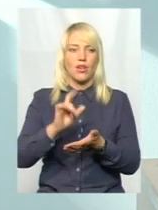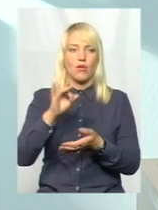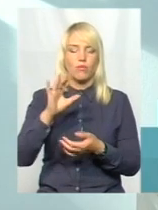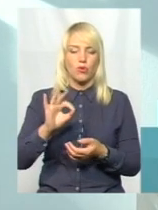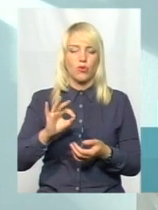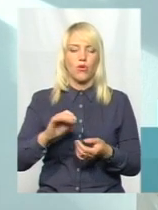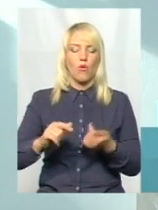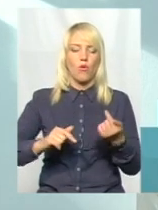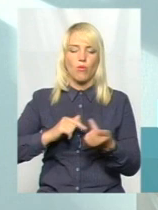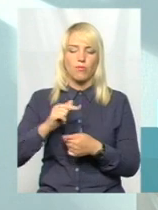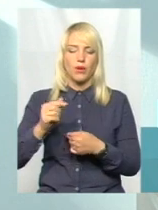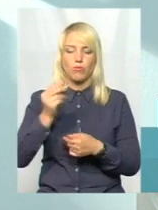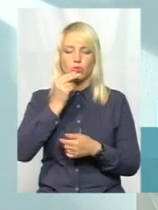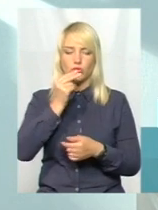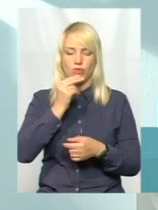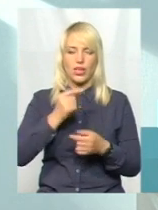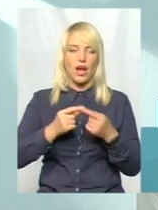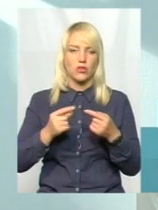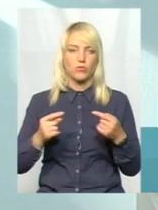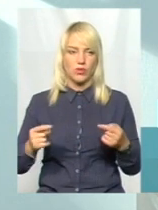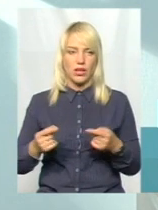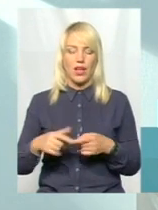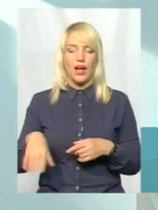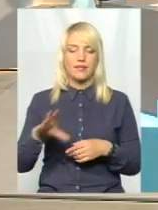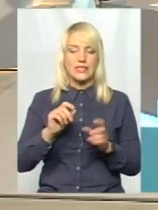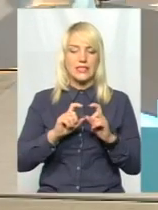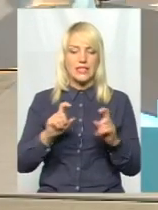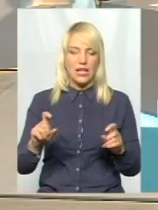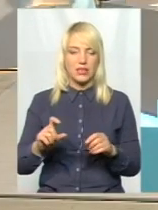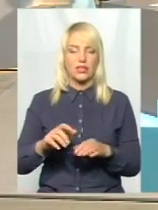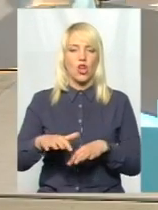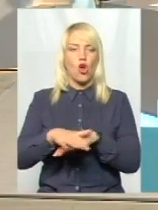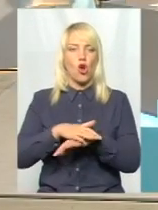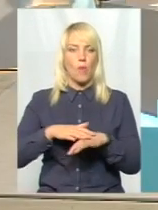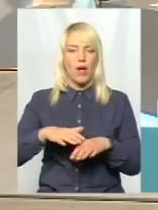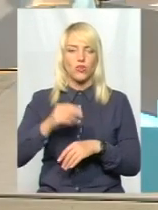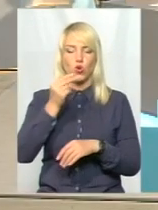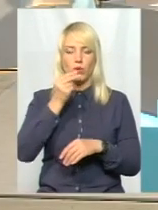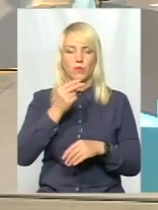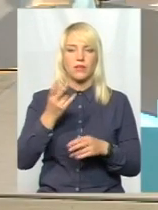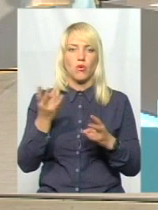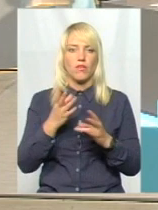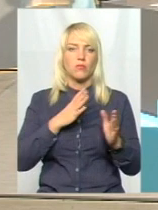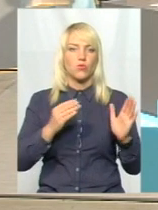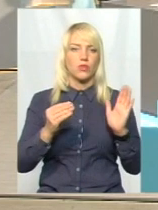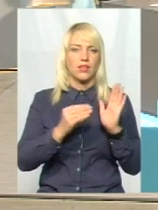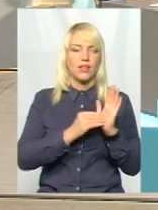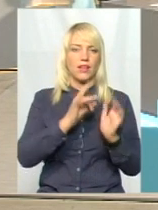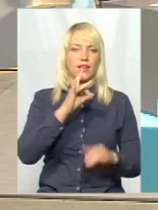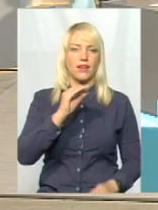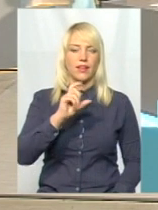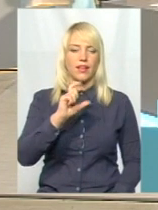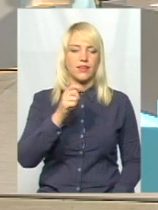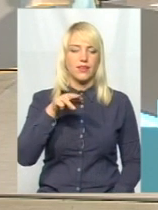харчових продуктів, які не потребують експлуатаційного дозву, а усі заклади громадського харчування, вони підлягають реєстрації. Наразі він не був